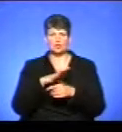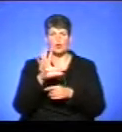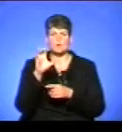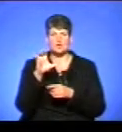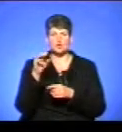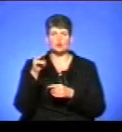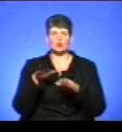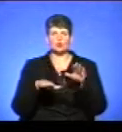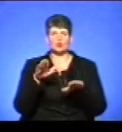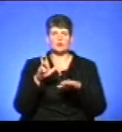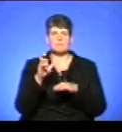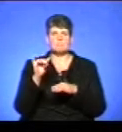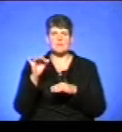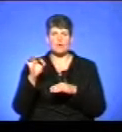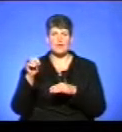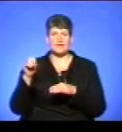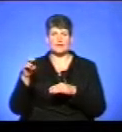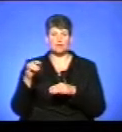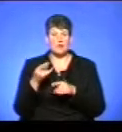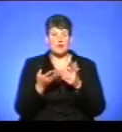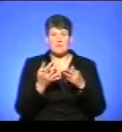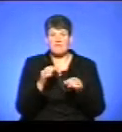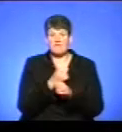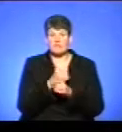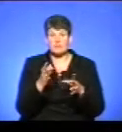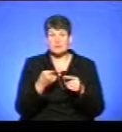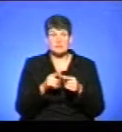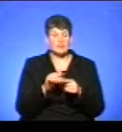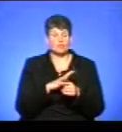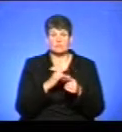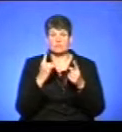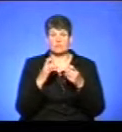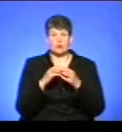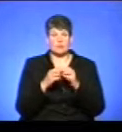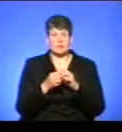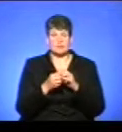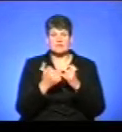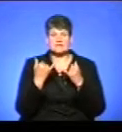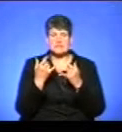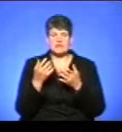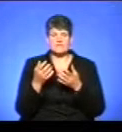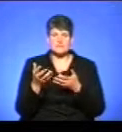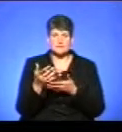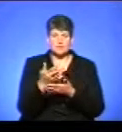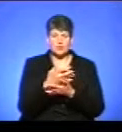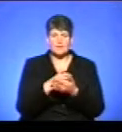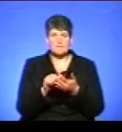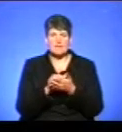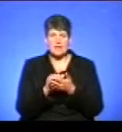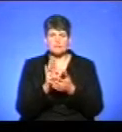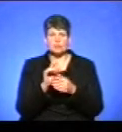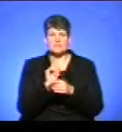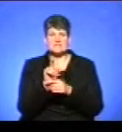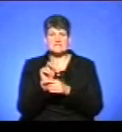біоетанолу, і якби вибухнуло, це було б дуже проблематично. Зараз слідчі дозбирають матеріали, будуть призначатися